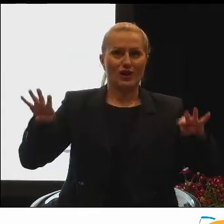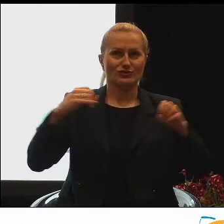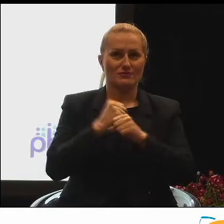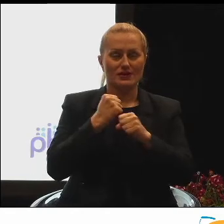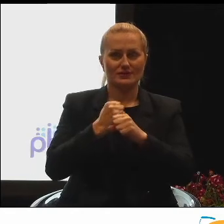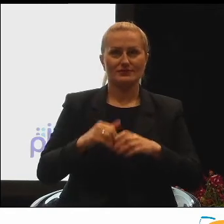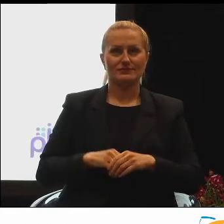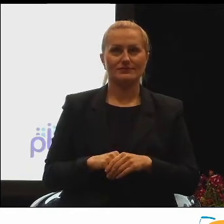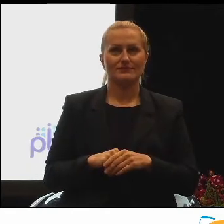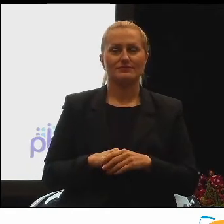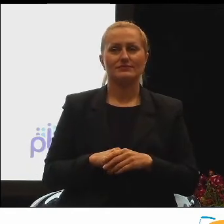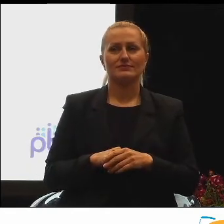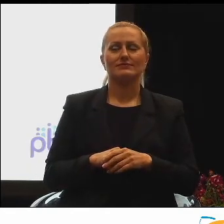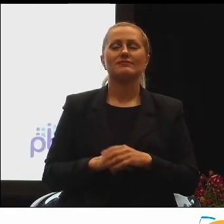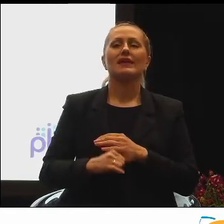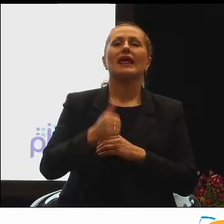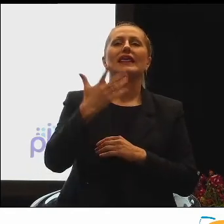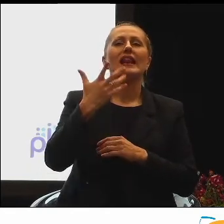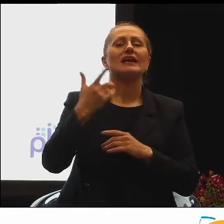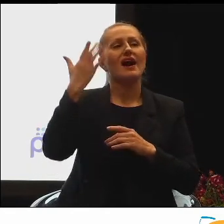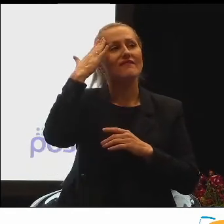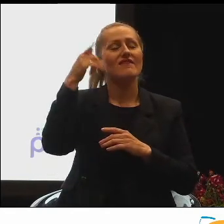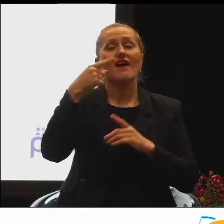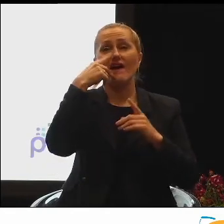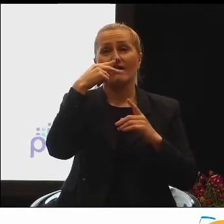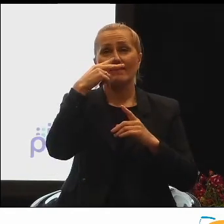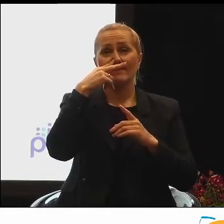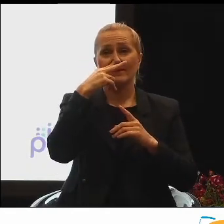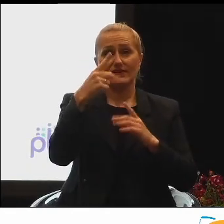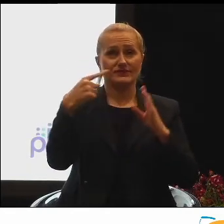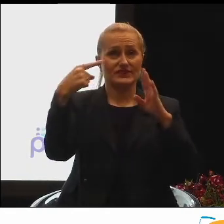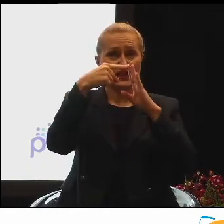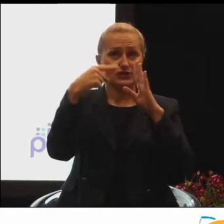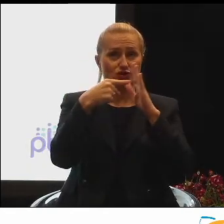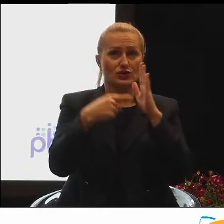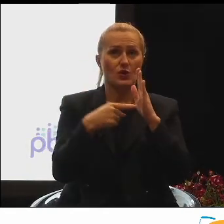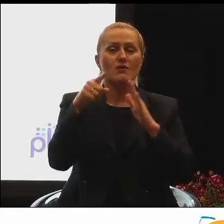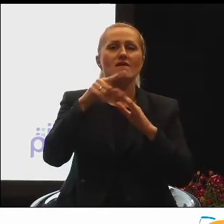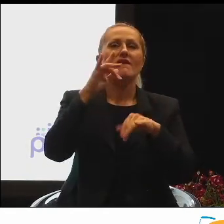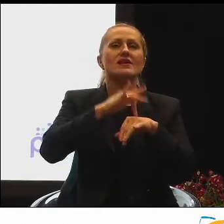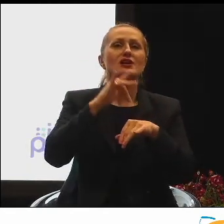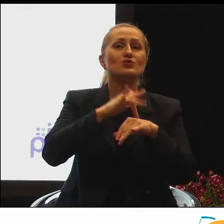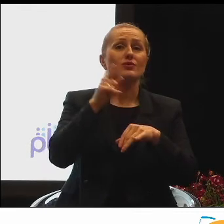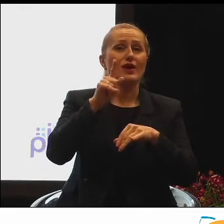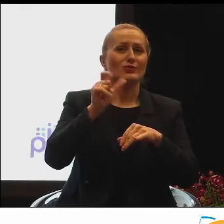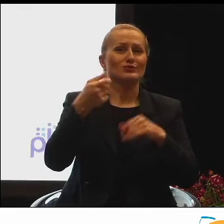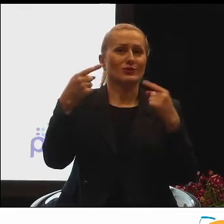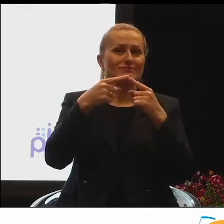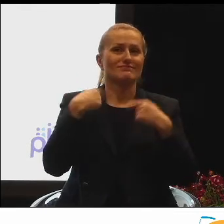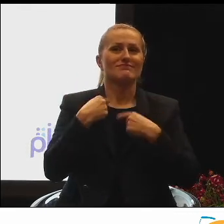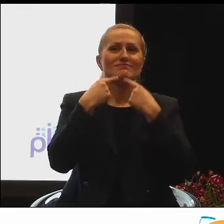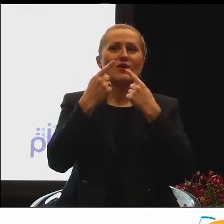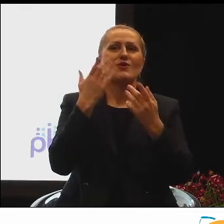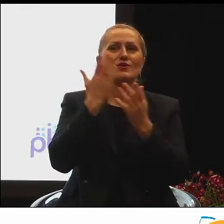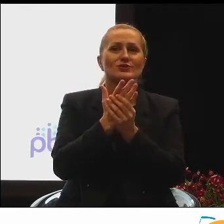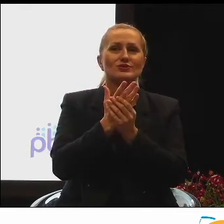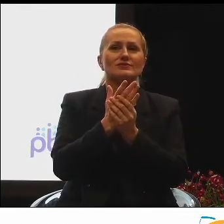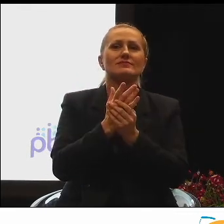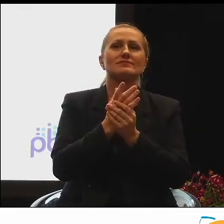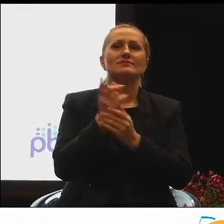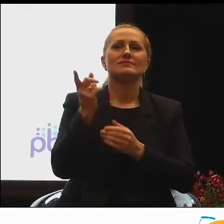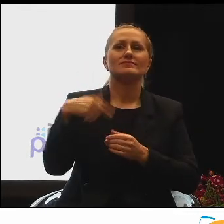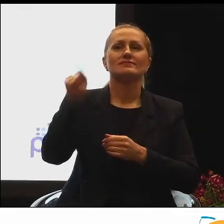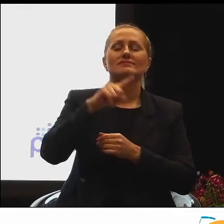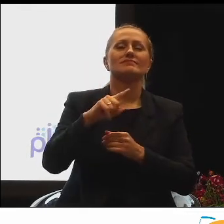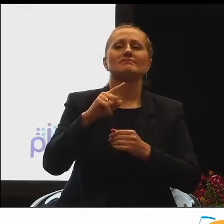Tutaj kilka wskaźników, które, wskaźników rezultatów, które jak już powiedziałam nie były